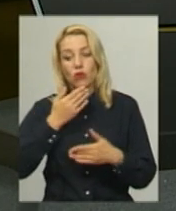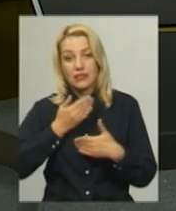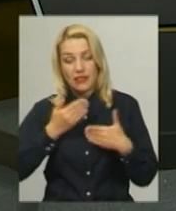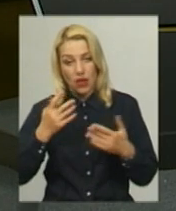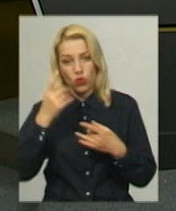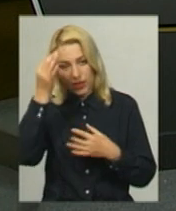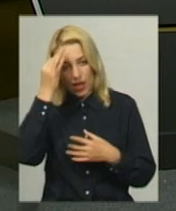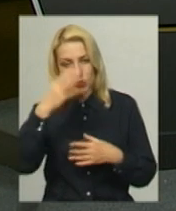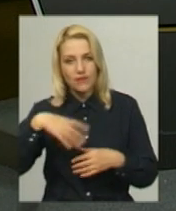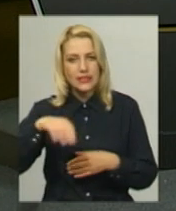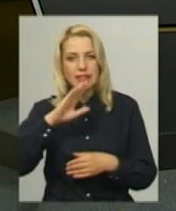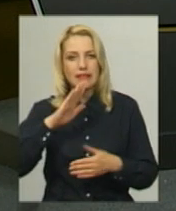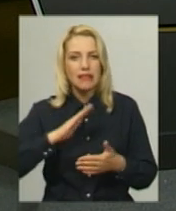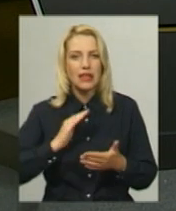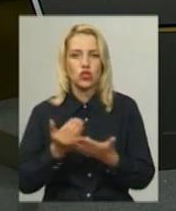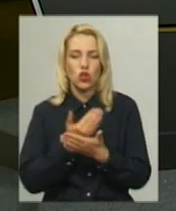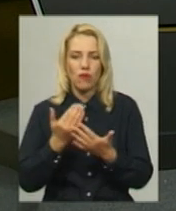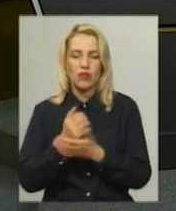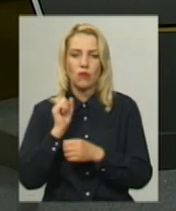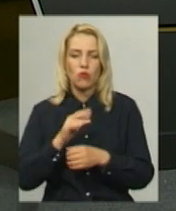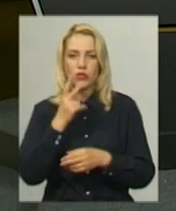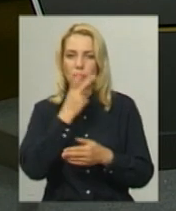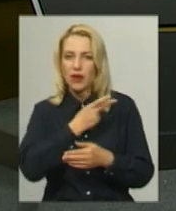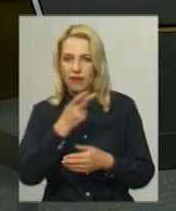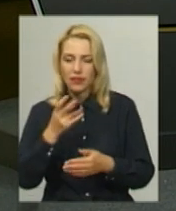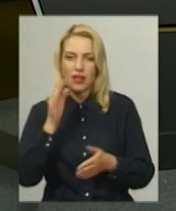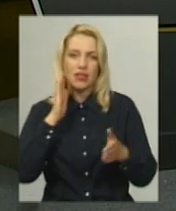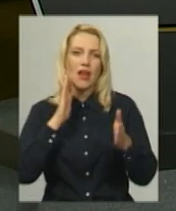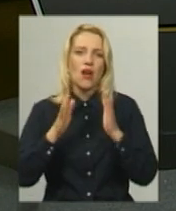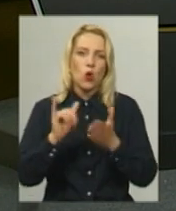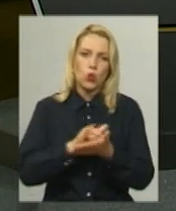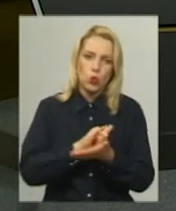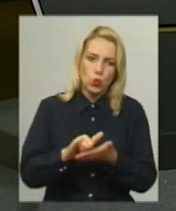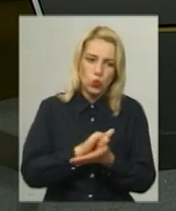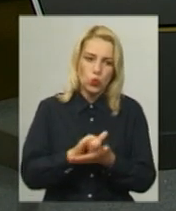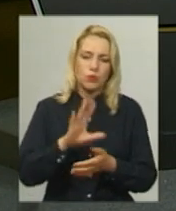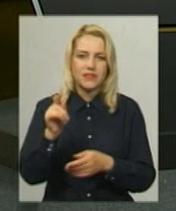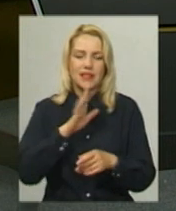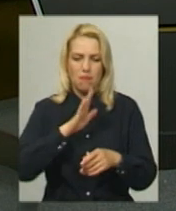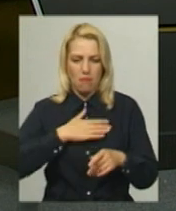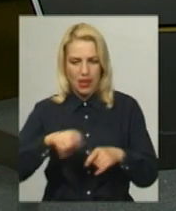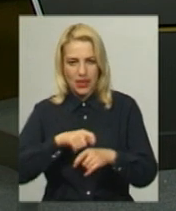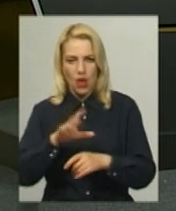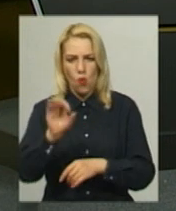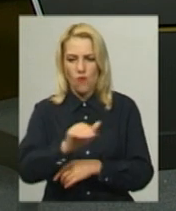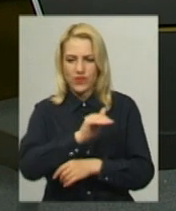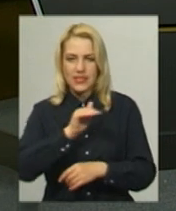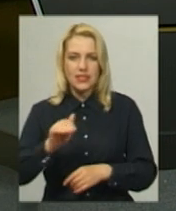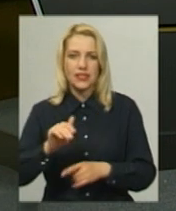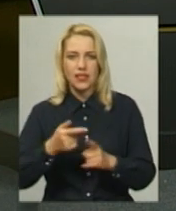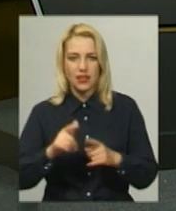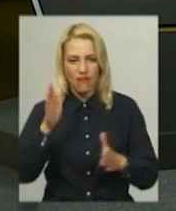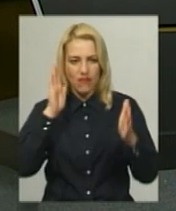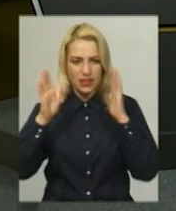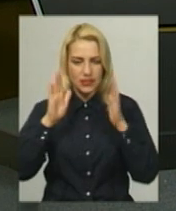всі наші випуски ви можете переглядати в зручний для вас час в мережі YouTube. А всі наші матеріали на нашій офіційній сторінці в Facebook, на